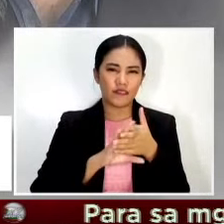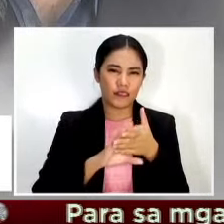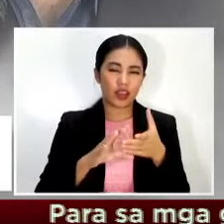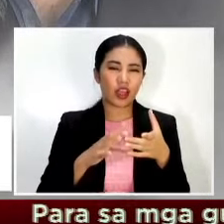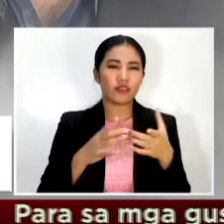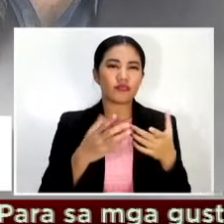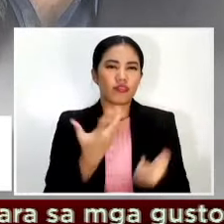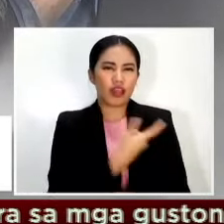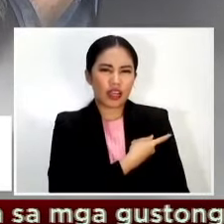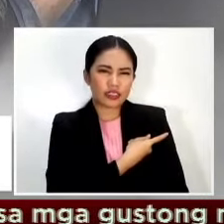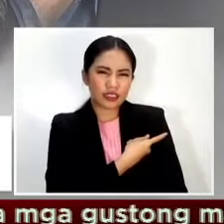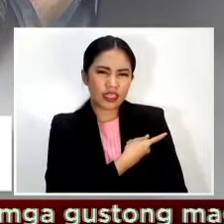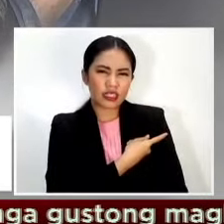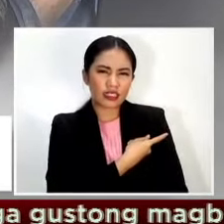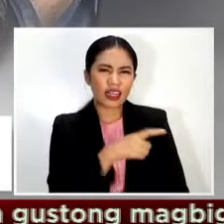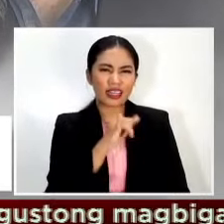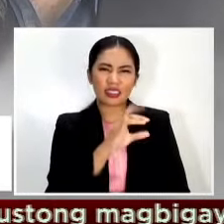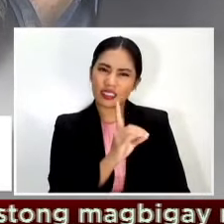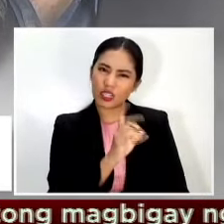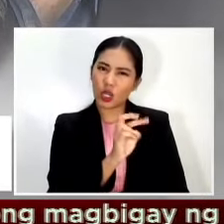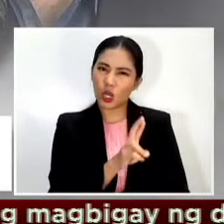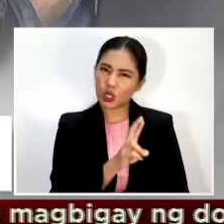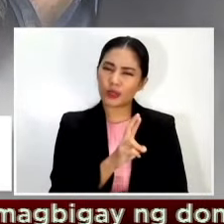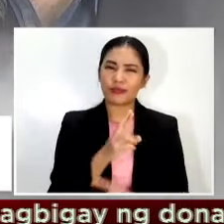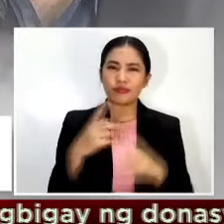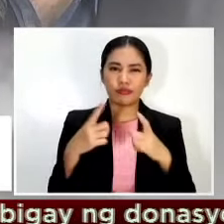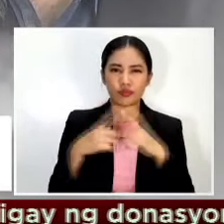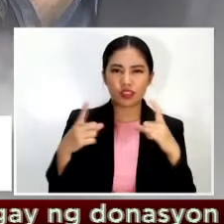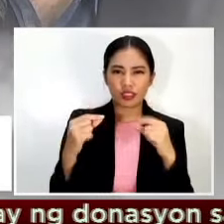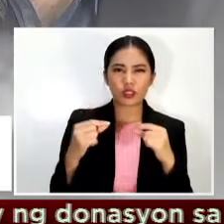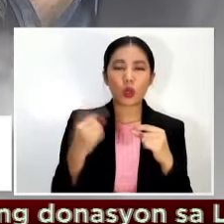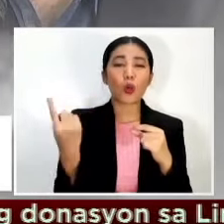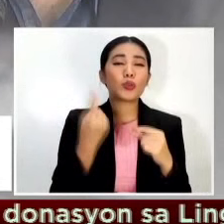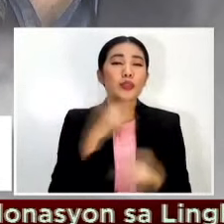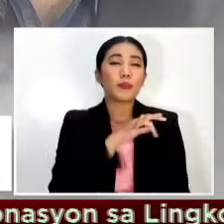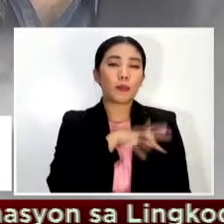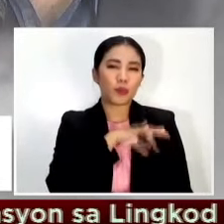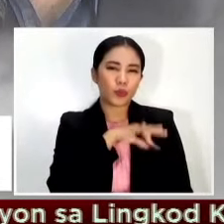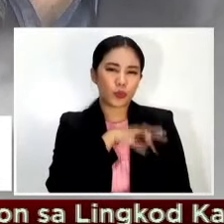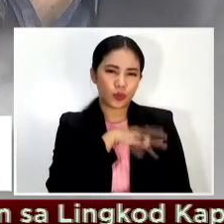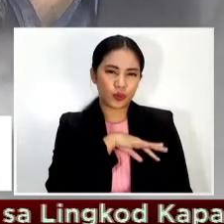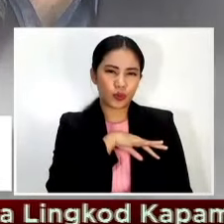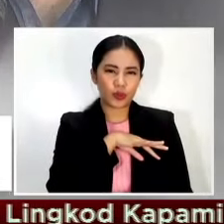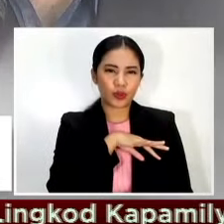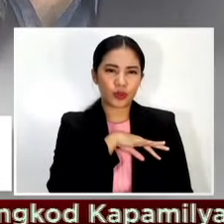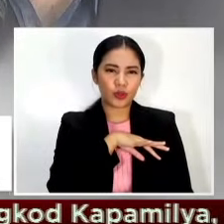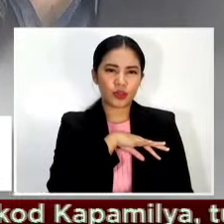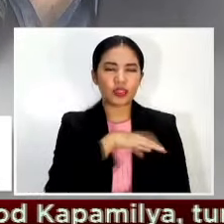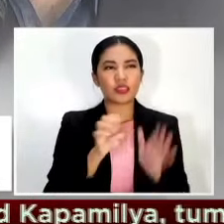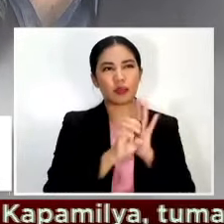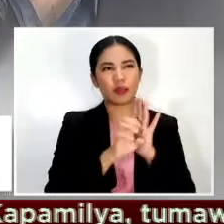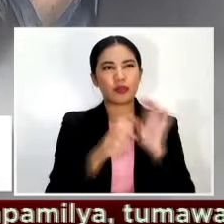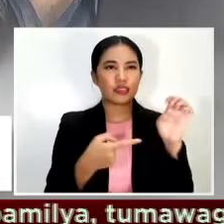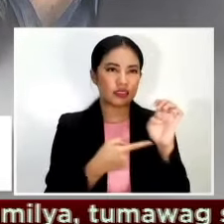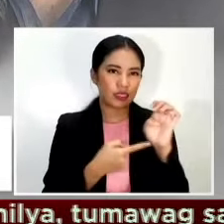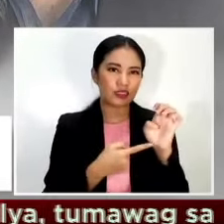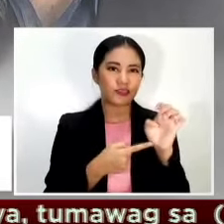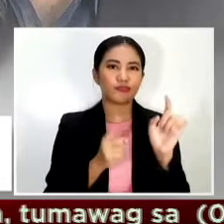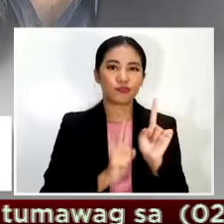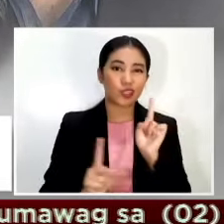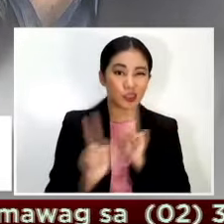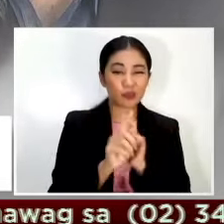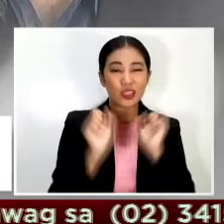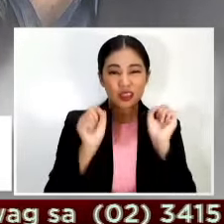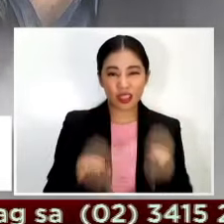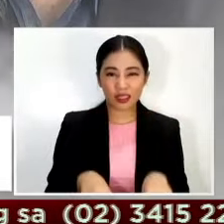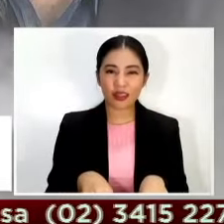either magkaroon ng extra discount or pwede na silang umupo ng harapan kunwari ngayon bawal lumabas yung over